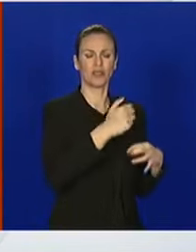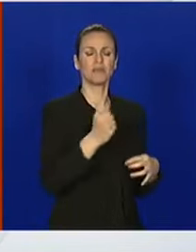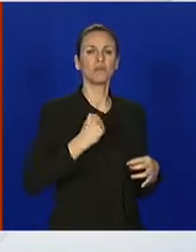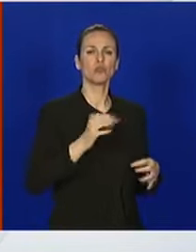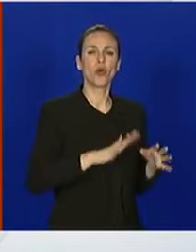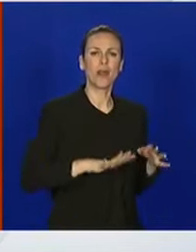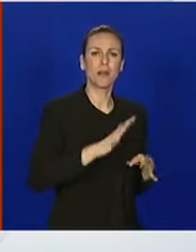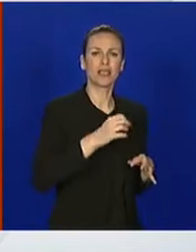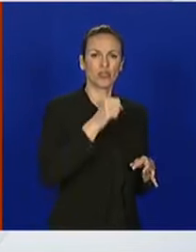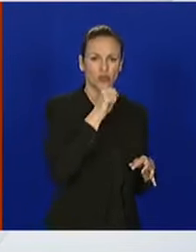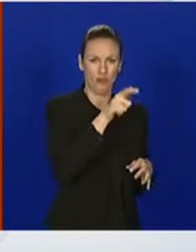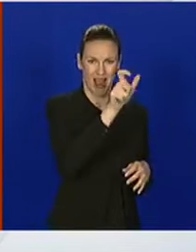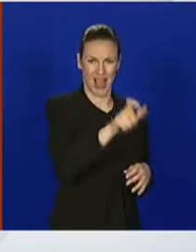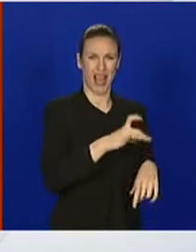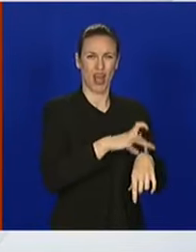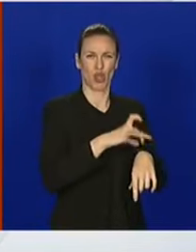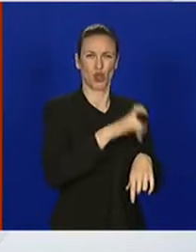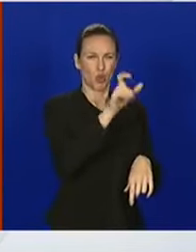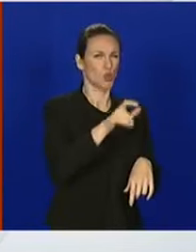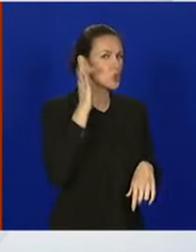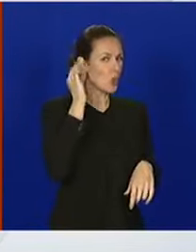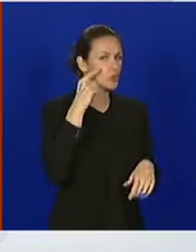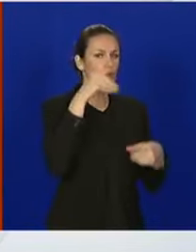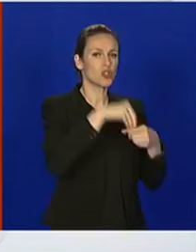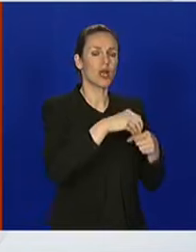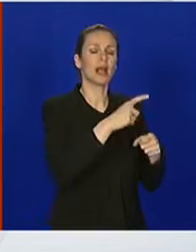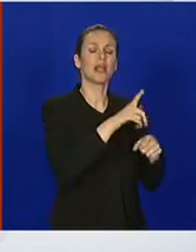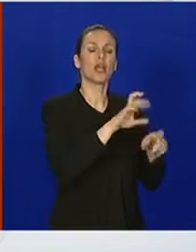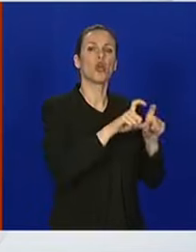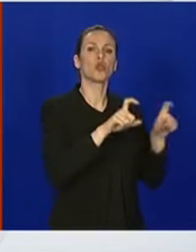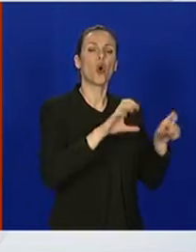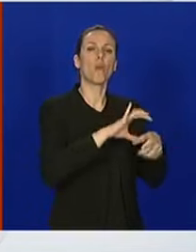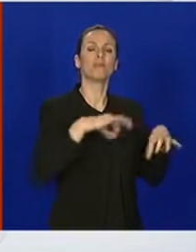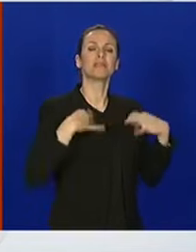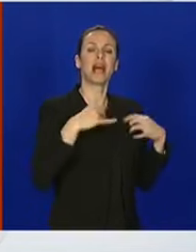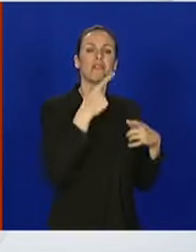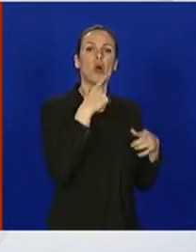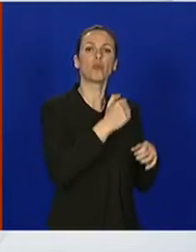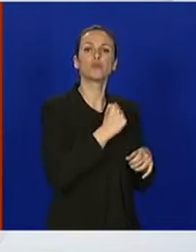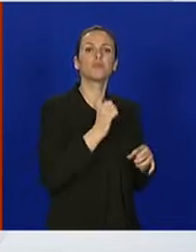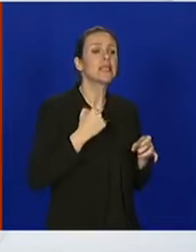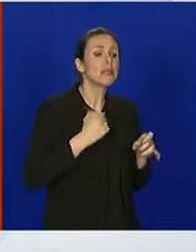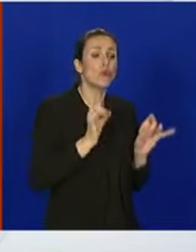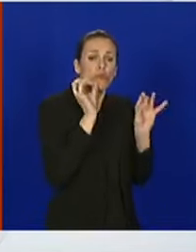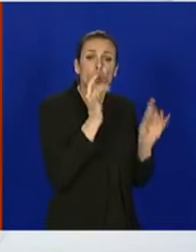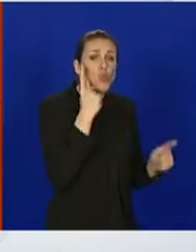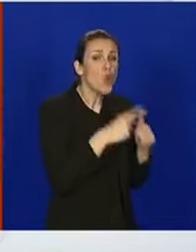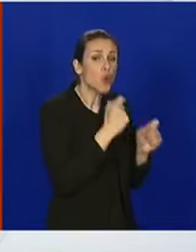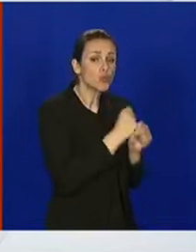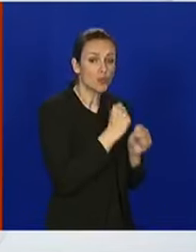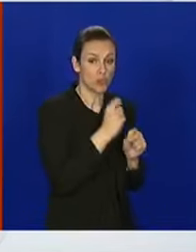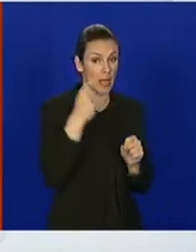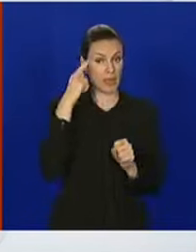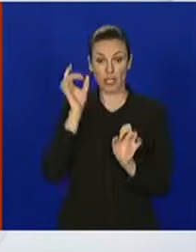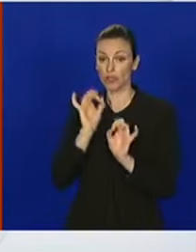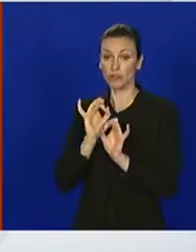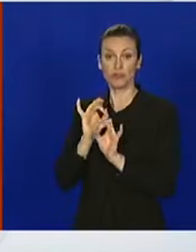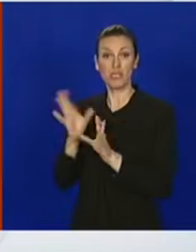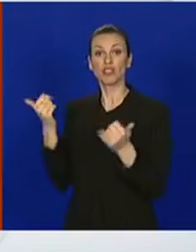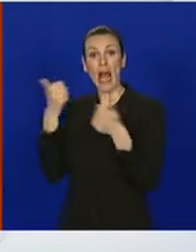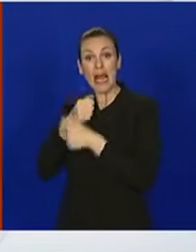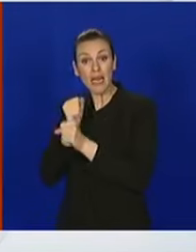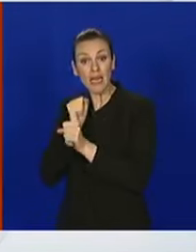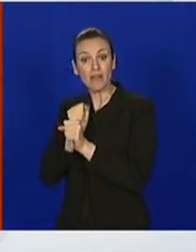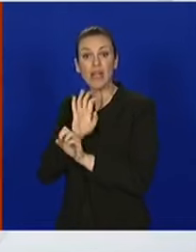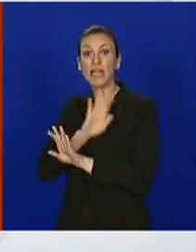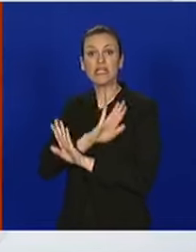i liječnice, koja je djelatnik Dom zdravlja o Splitu, nije uočeno propusta. Hvala vam. Dobro, dakle, nema propusta, odnosno